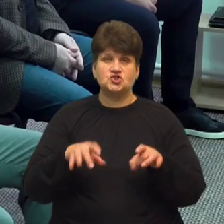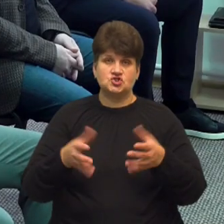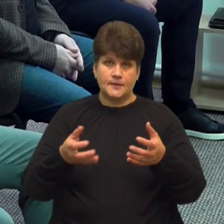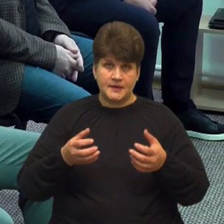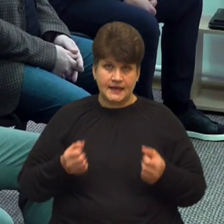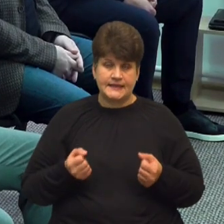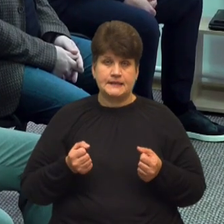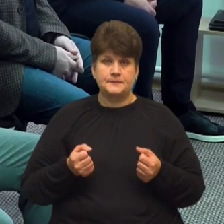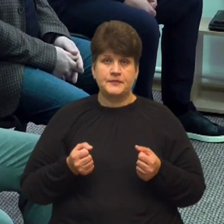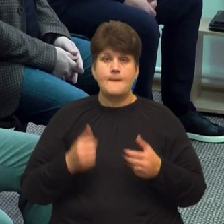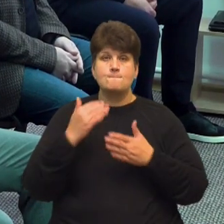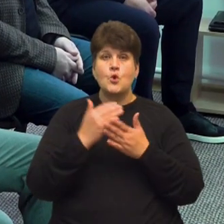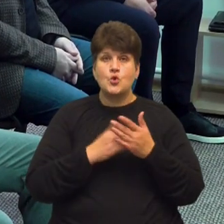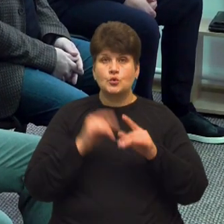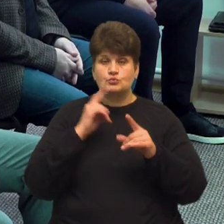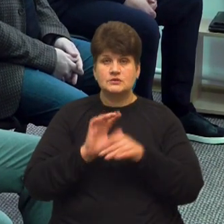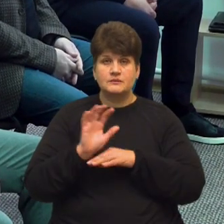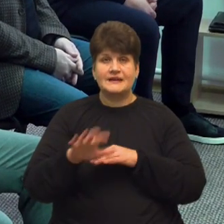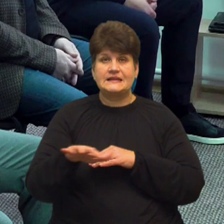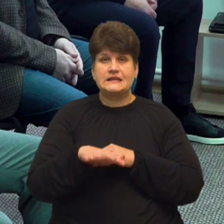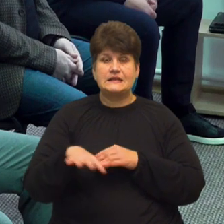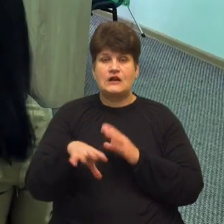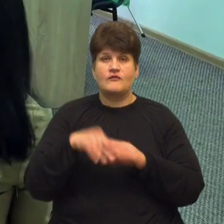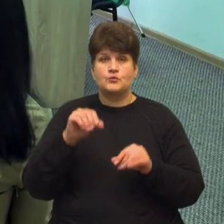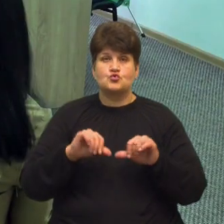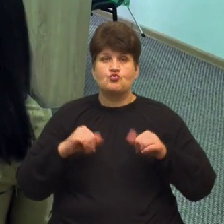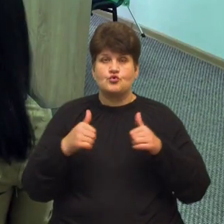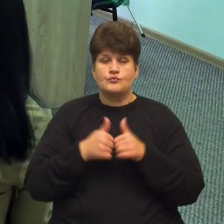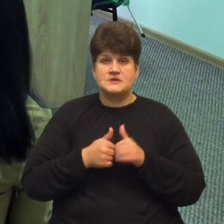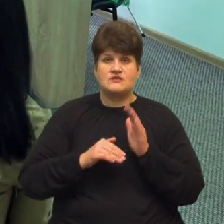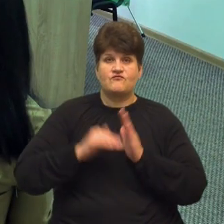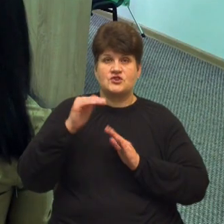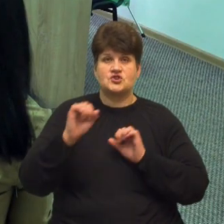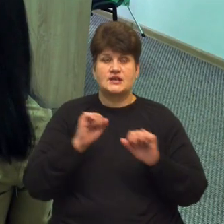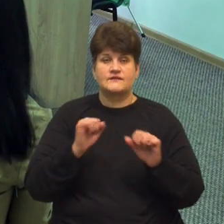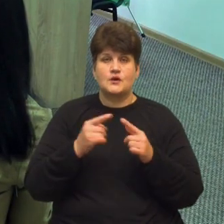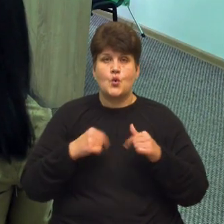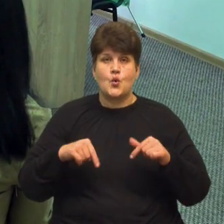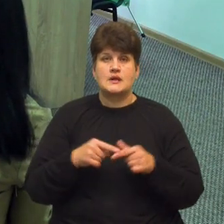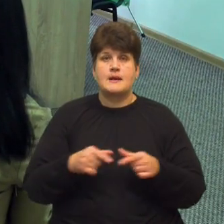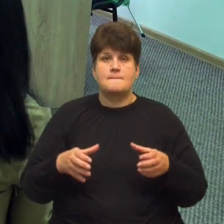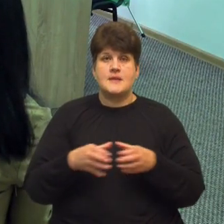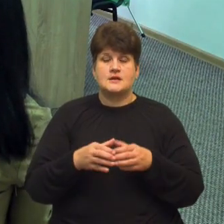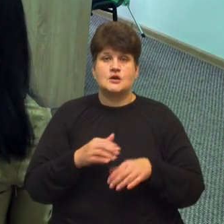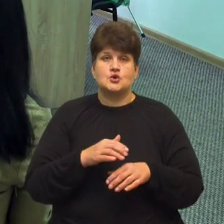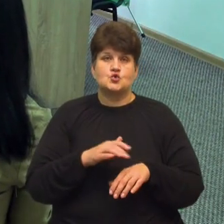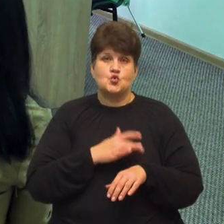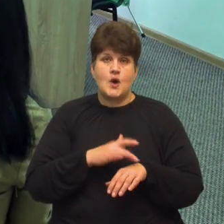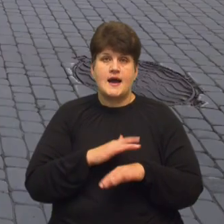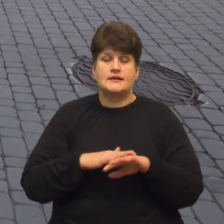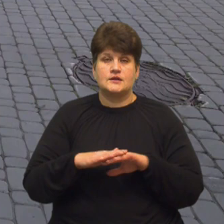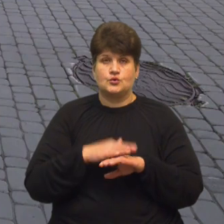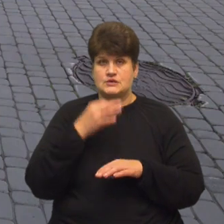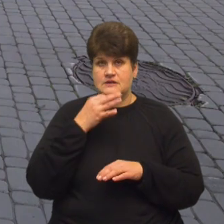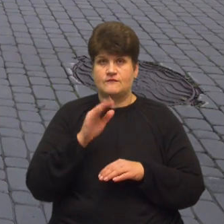Протоколи зборів направлять у Територіальну виборчу комісію та у вищі керівні органи партії «Слуга народу», сказав Володимир Гевко.